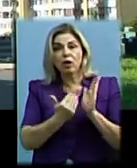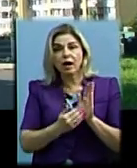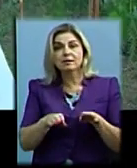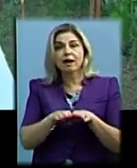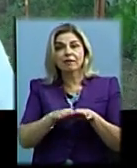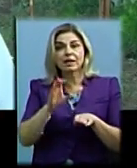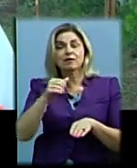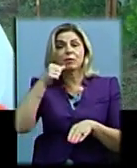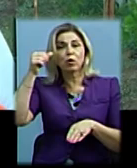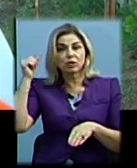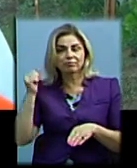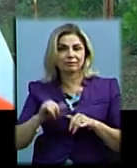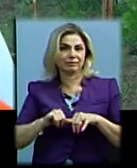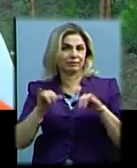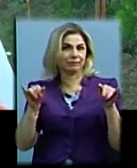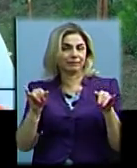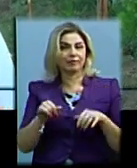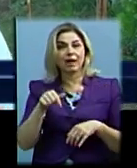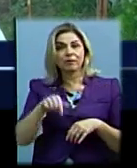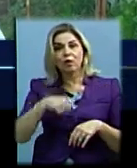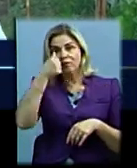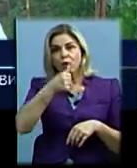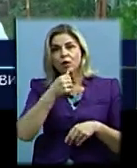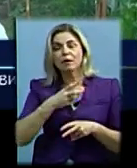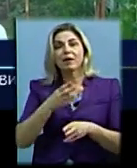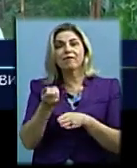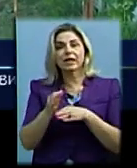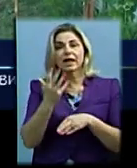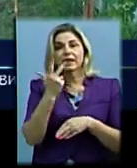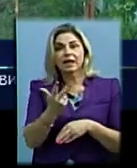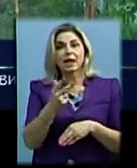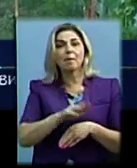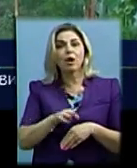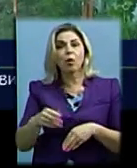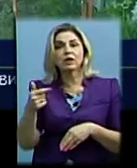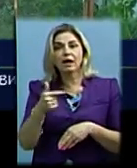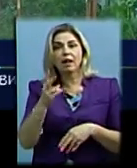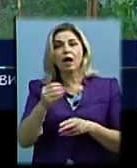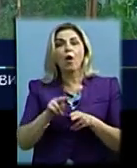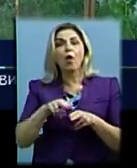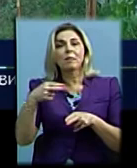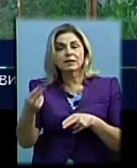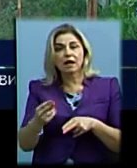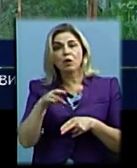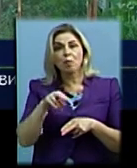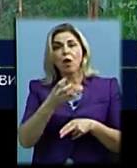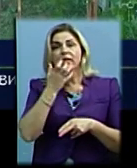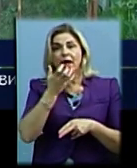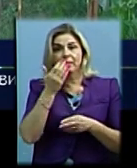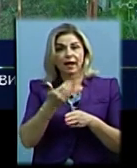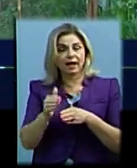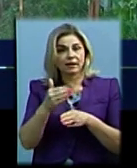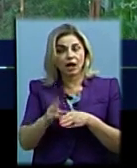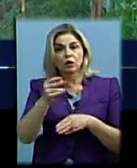У цьому році першочергово було виділено 3 мільйони гривень на компенсацію по теплим кредитам. Але враховуючи, як